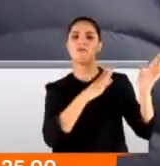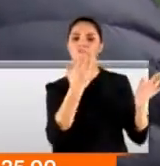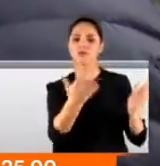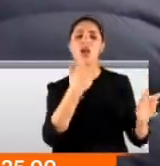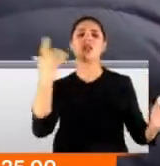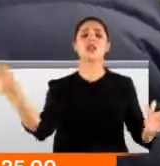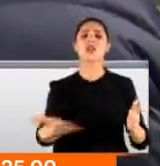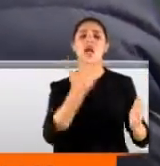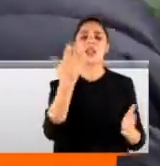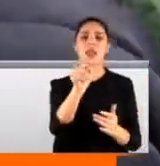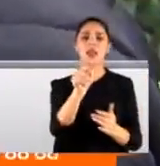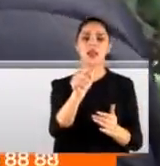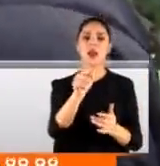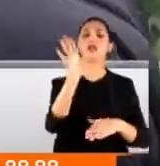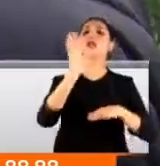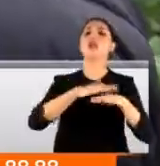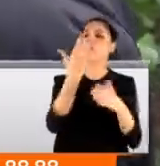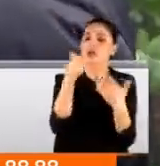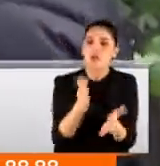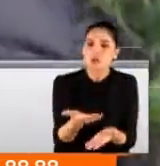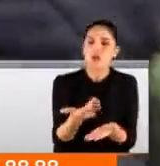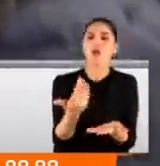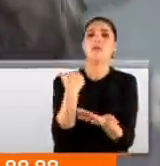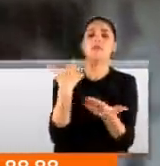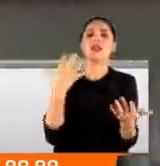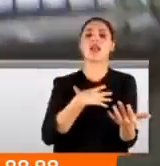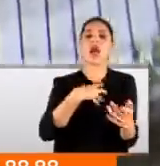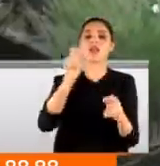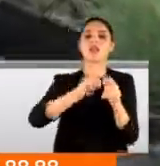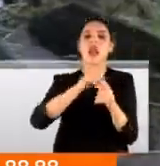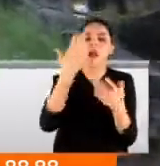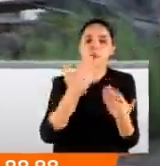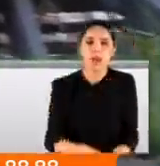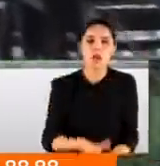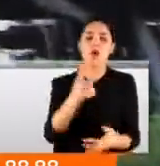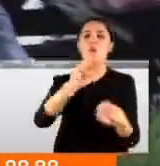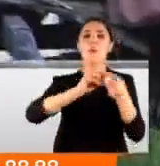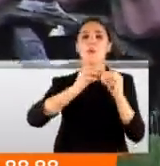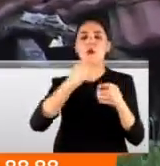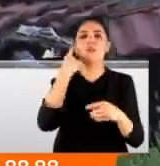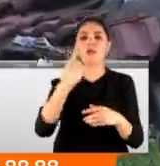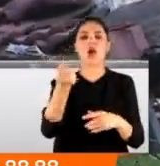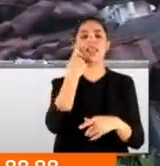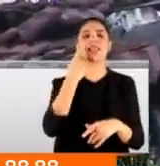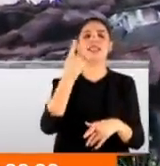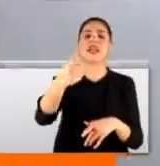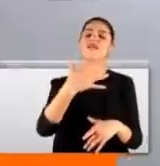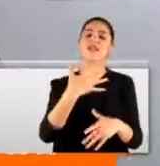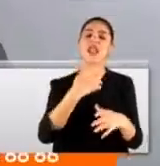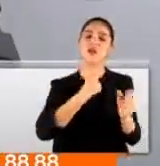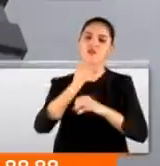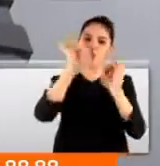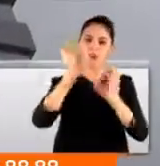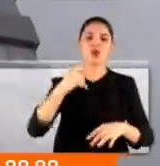Yıllardır ne yapılıyor ne biz kendimiz tamir edebiliyoruz. Yaşanan sıkıntılar üzerine devlet taşın altına elini